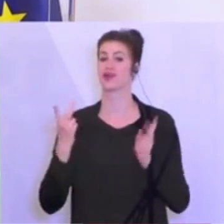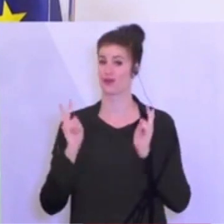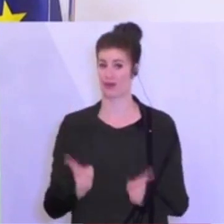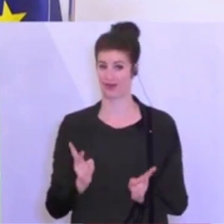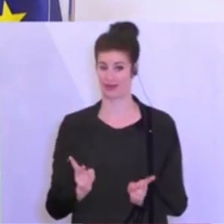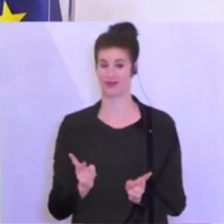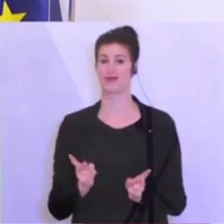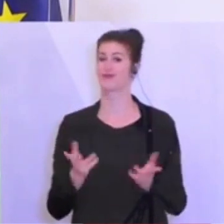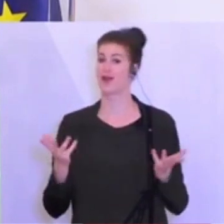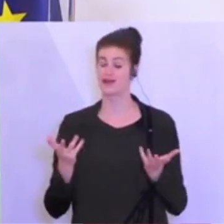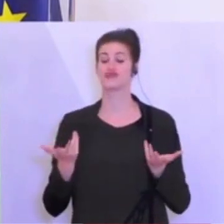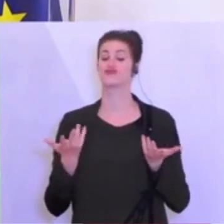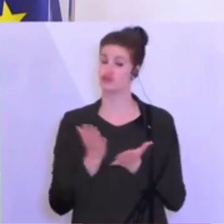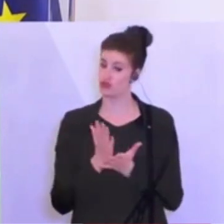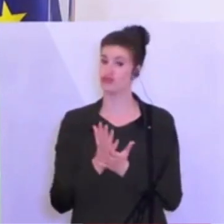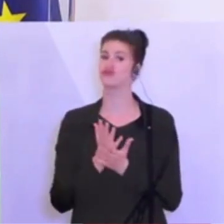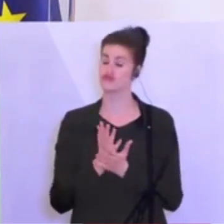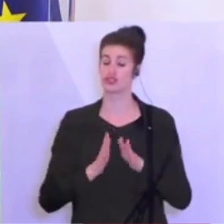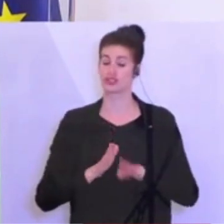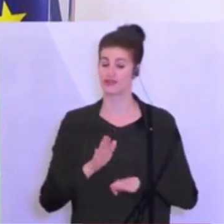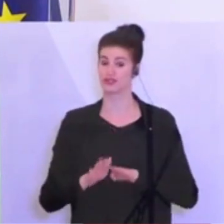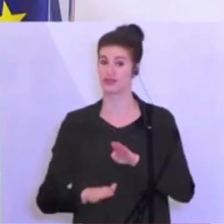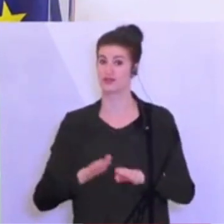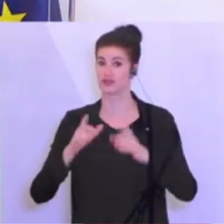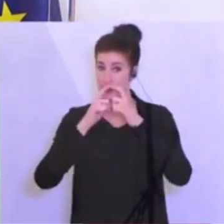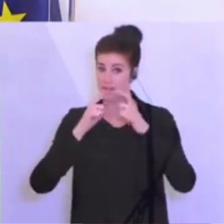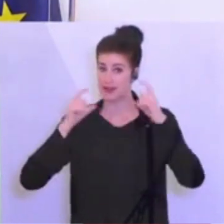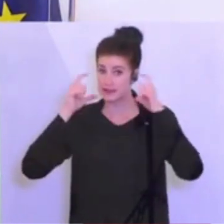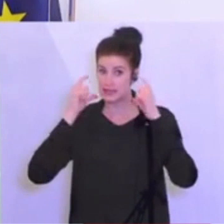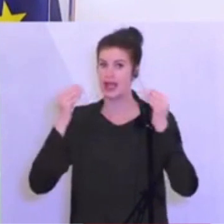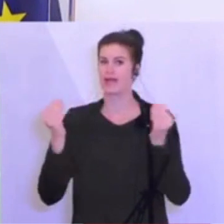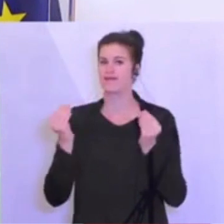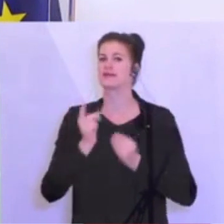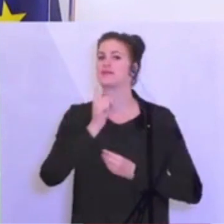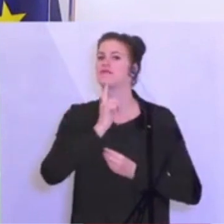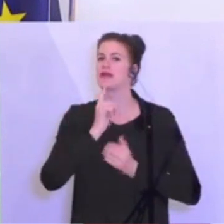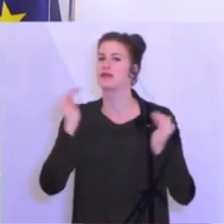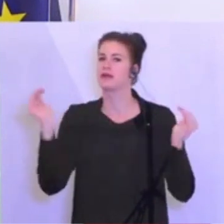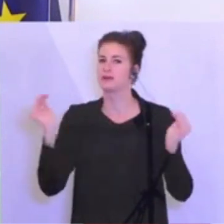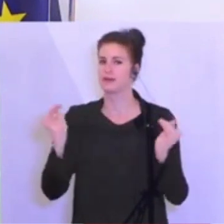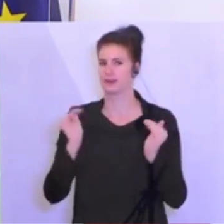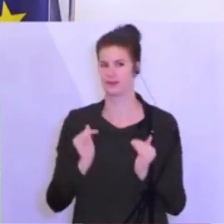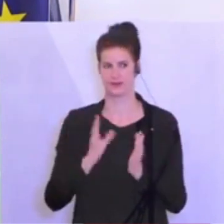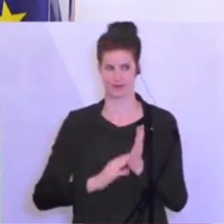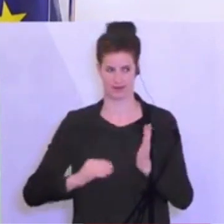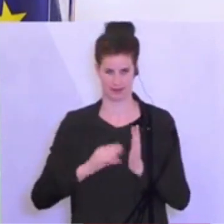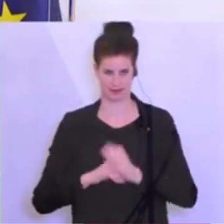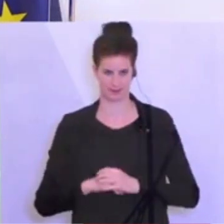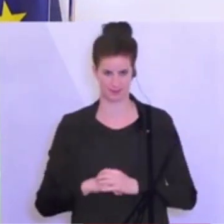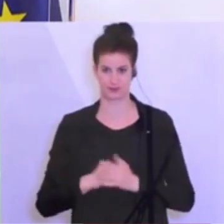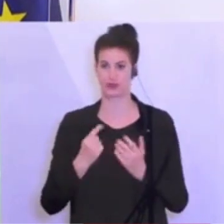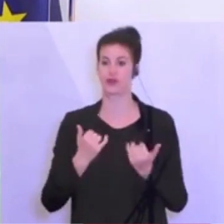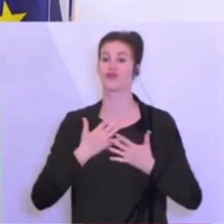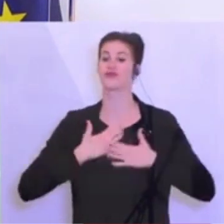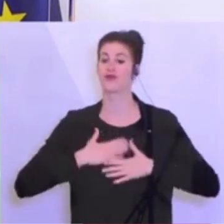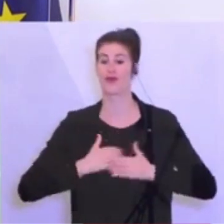das ist gut so, Schritt für Schritt die Maske ein Stück weit ablegen. Und wir sind froh, Ihnen heute